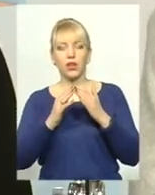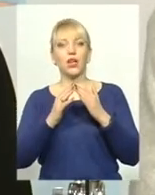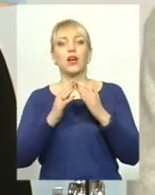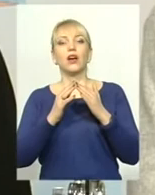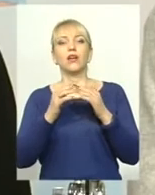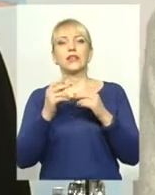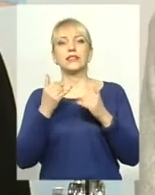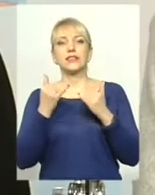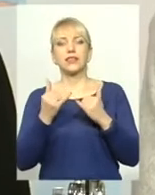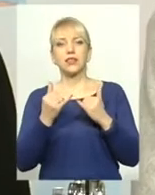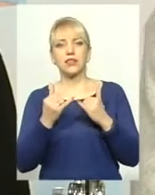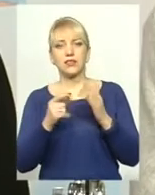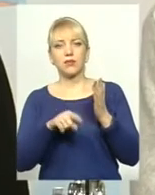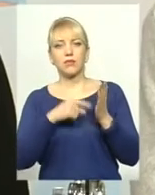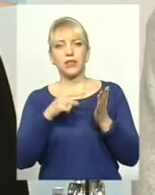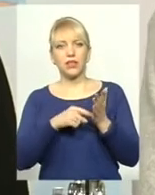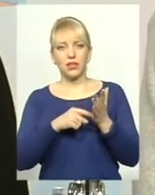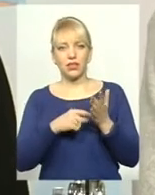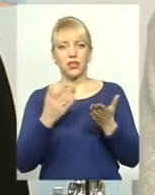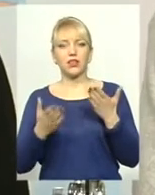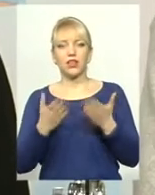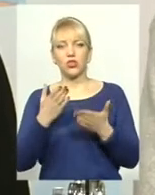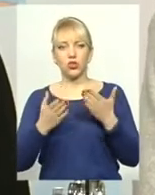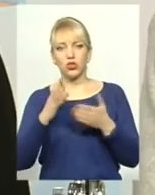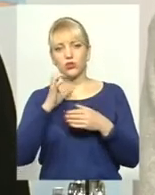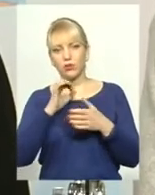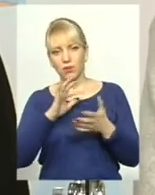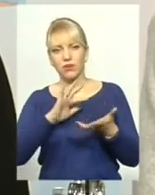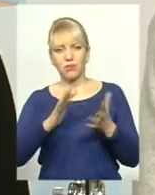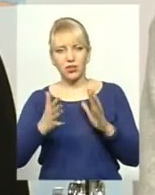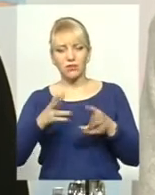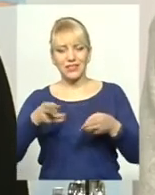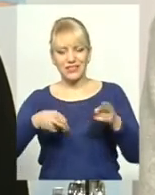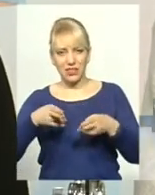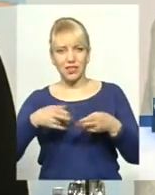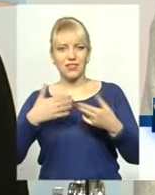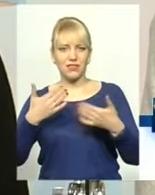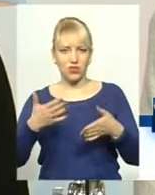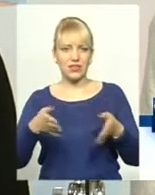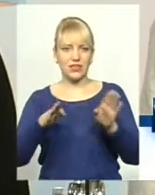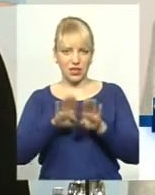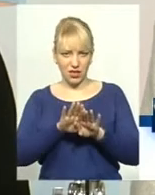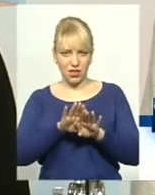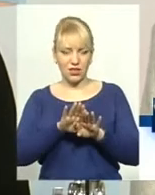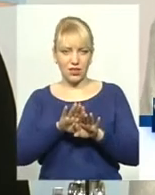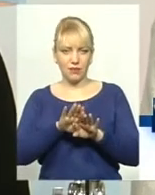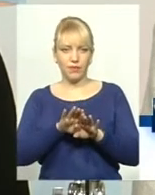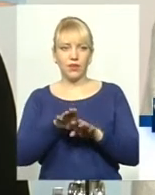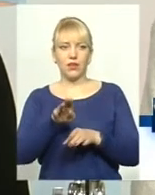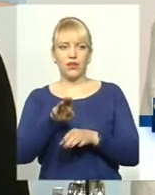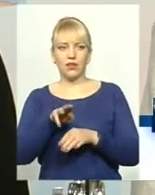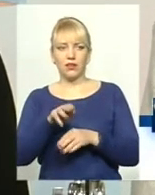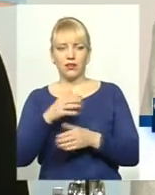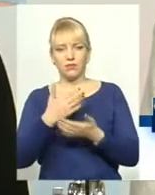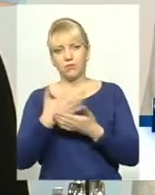Зараз дуже стоїть велике питання у нас, якщо з собаками більш-менш по стерилізації, нас питання закрите, скажімо, не зовсім, може на